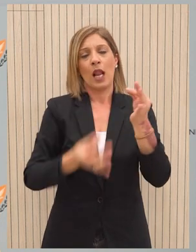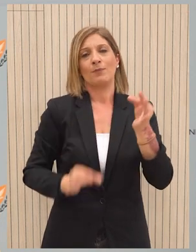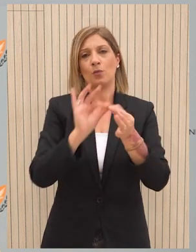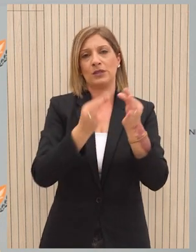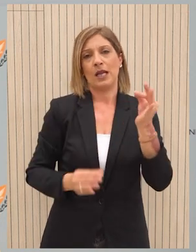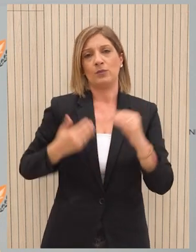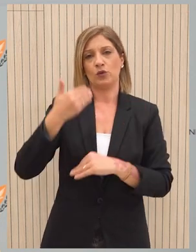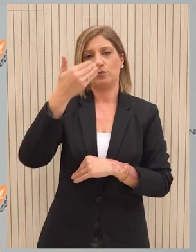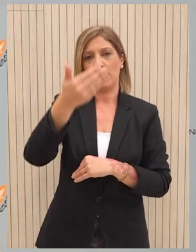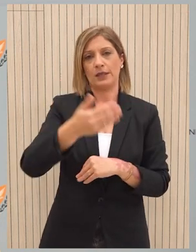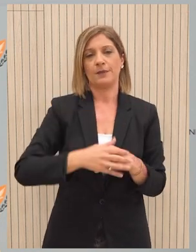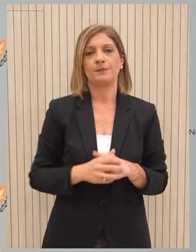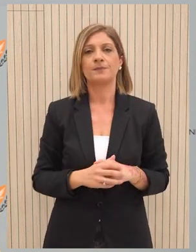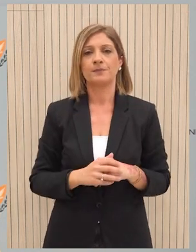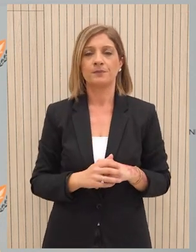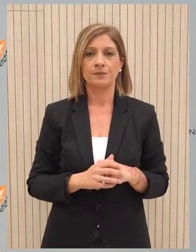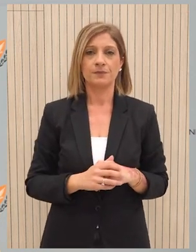να υλοποιήσουν αυτή την πρόταση.